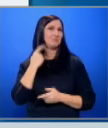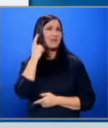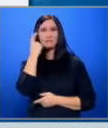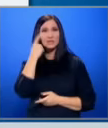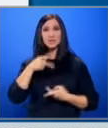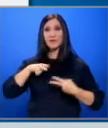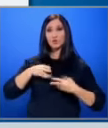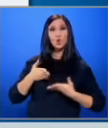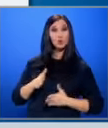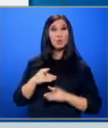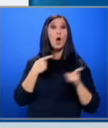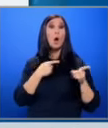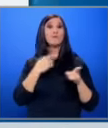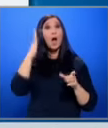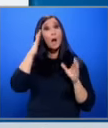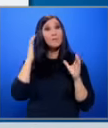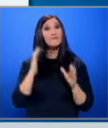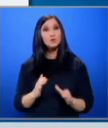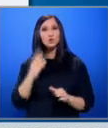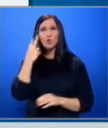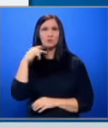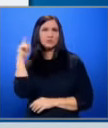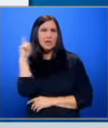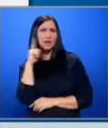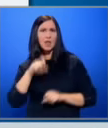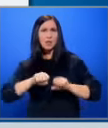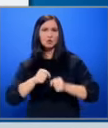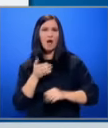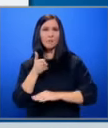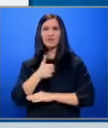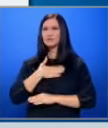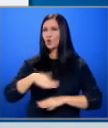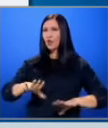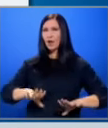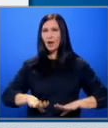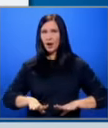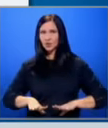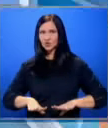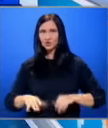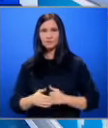Обвинява правителството в Лондон, че ежедневно нарушава правата на своите граждани